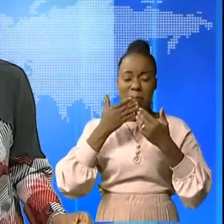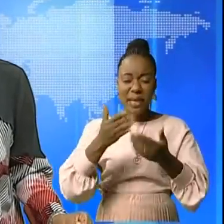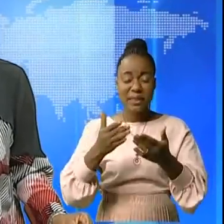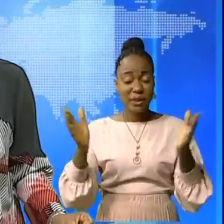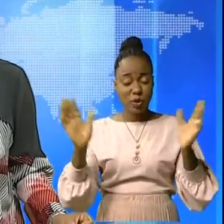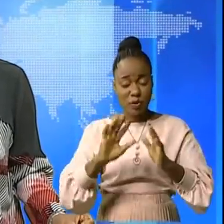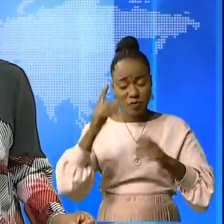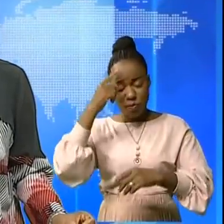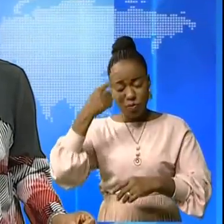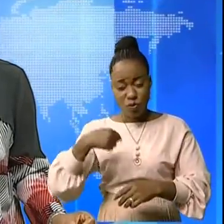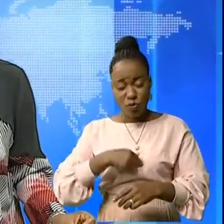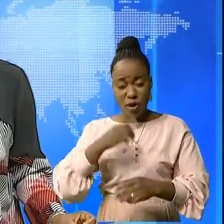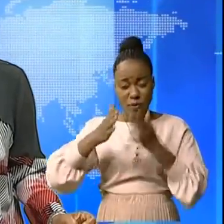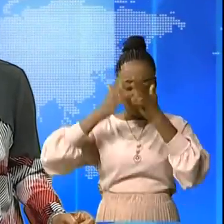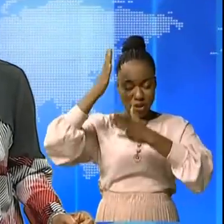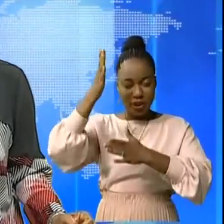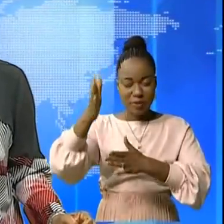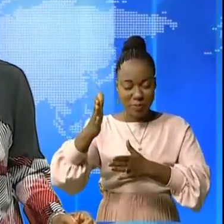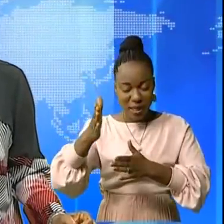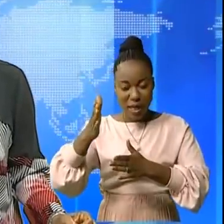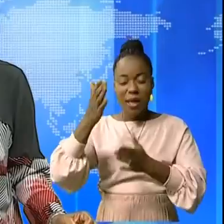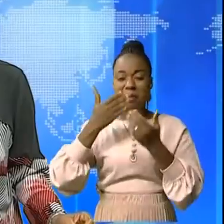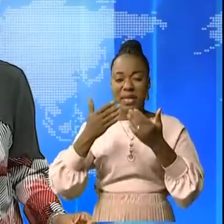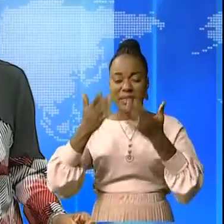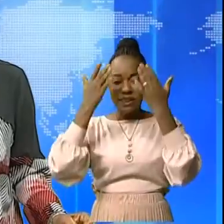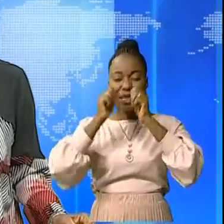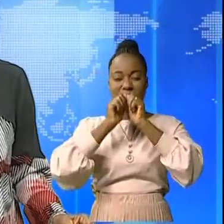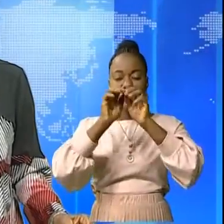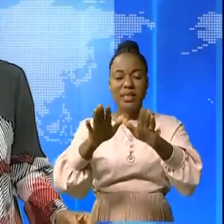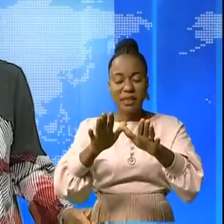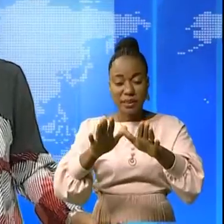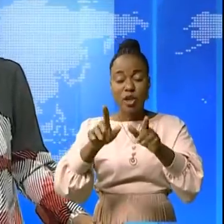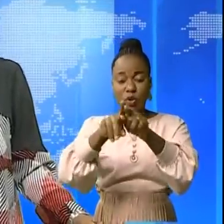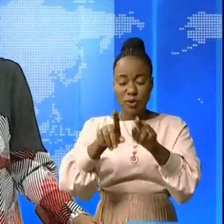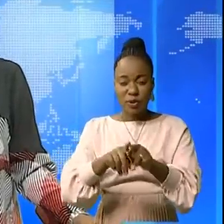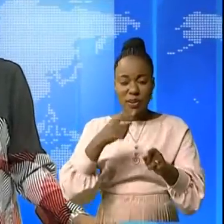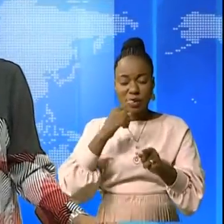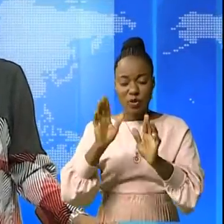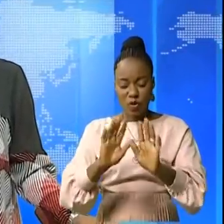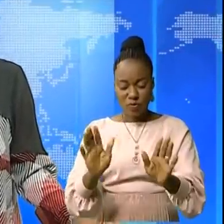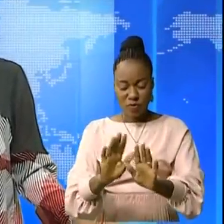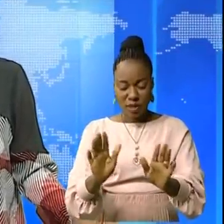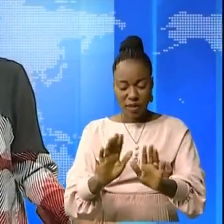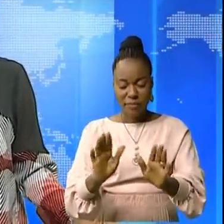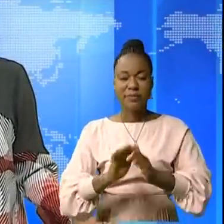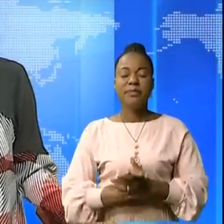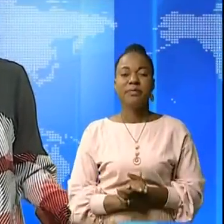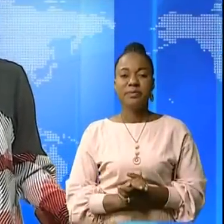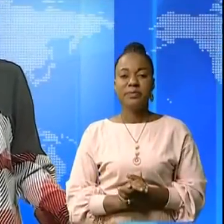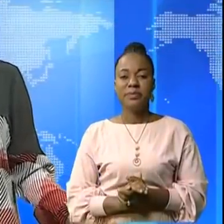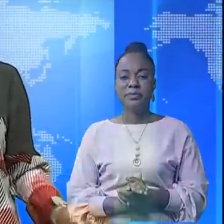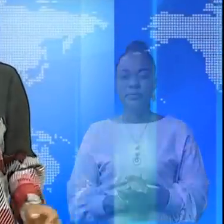Nyangui pour la suite de l'actualité. Moi, je vous retrouve demain avec le même plaisir. D'ici là, portez-vous bien. Au revoir. Sous